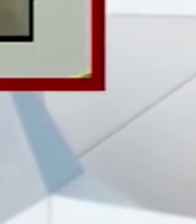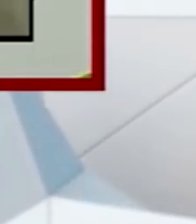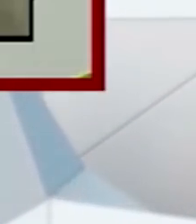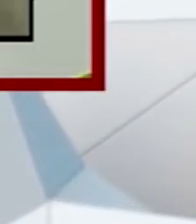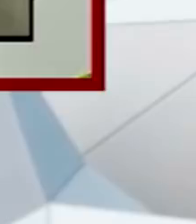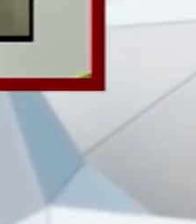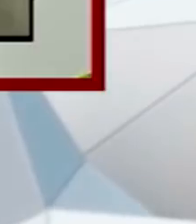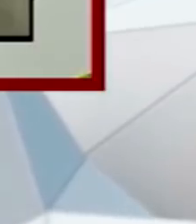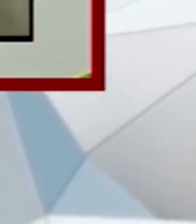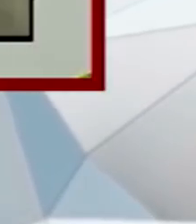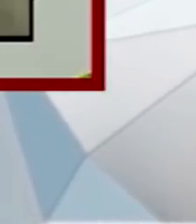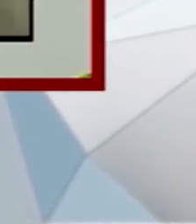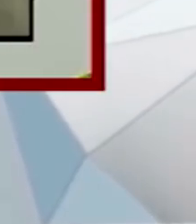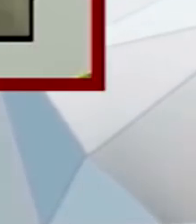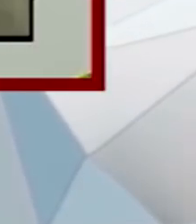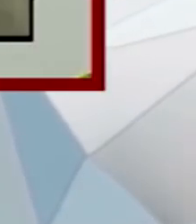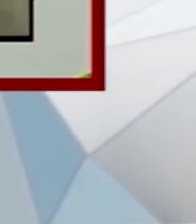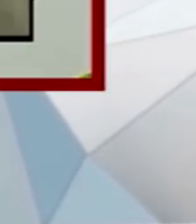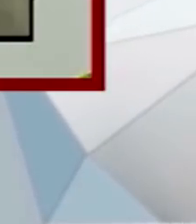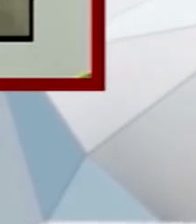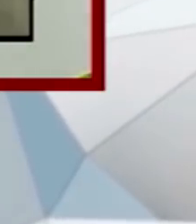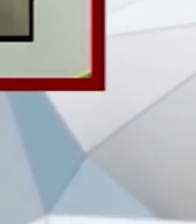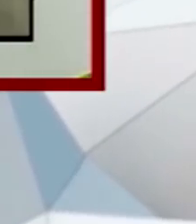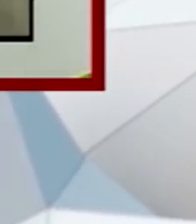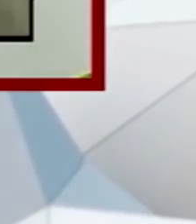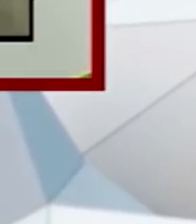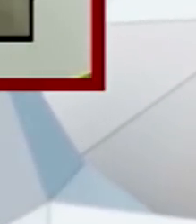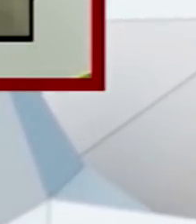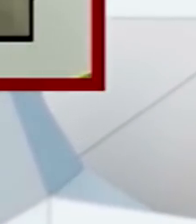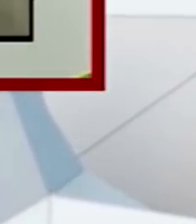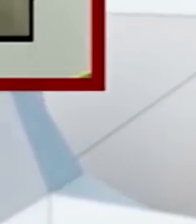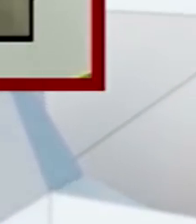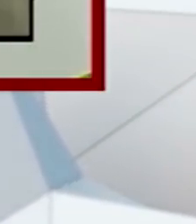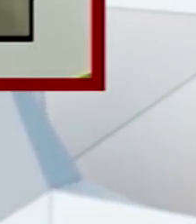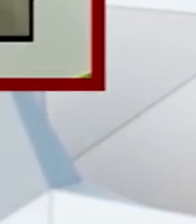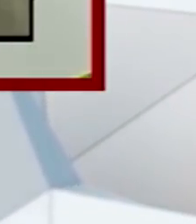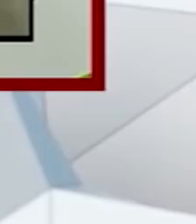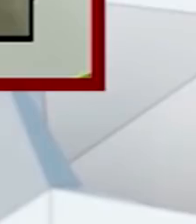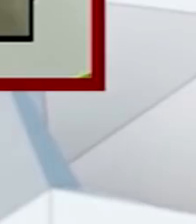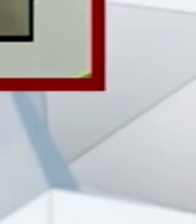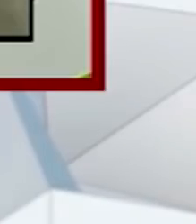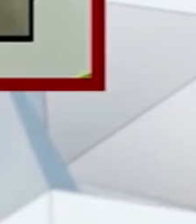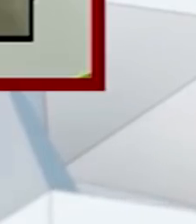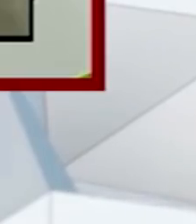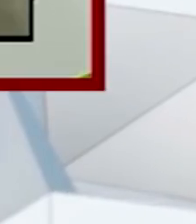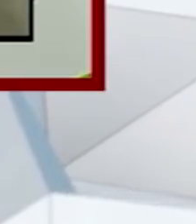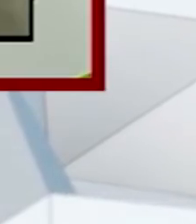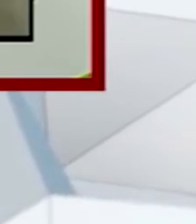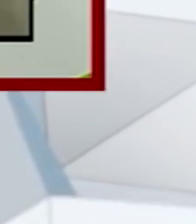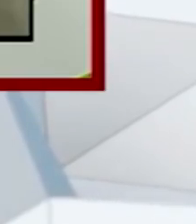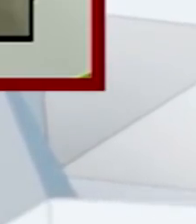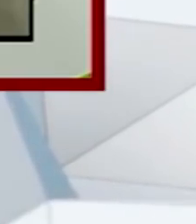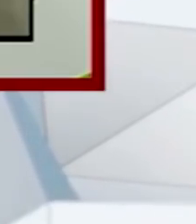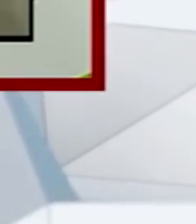известно дека ке бидеме членка на НАТО за 2-3 месеци. Но Европската унија беше она што и недостасува на Македонија